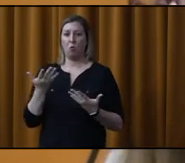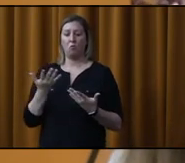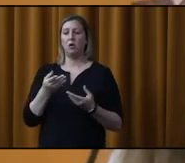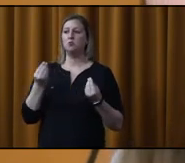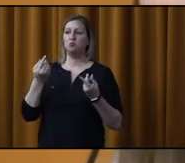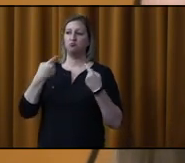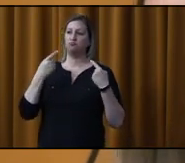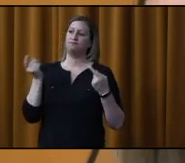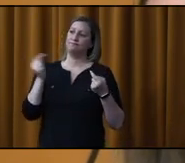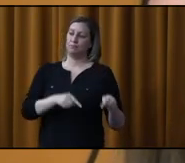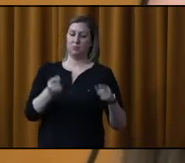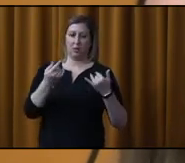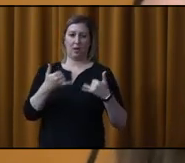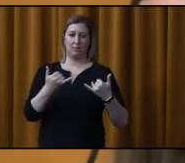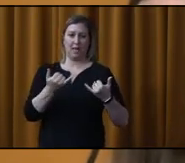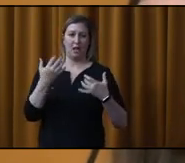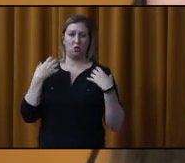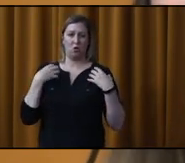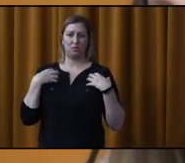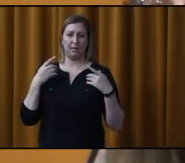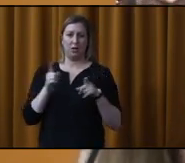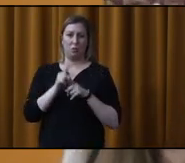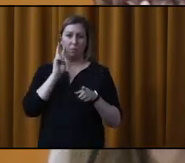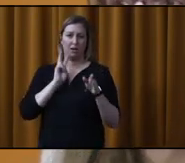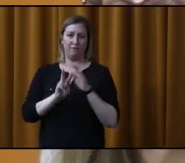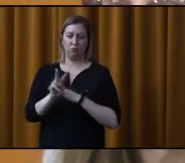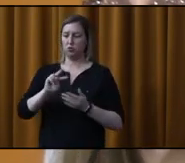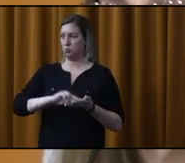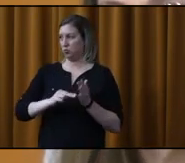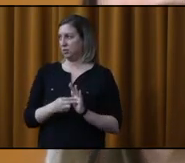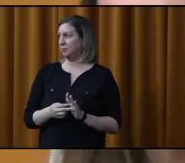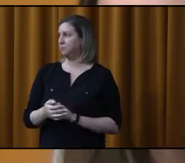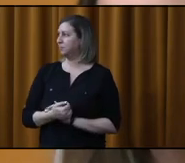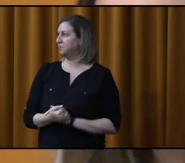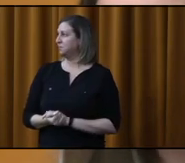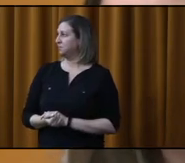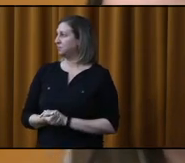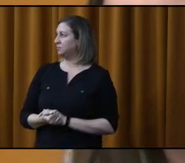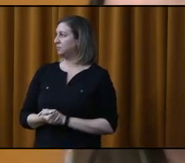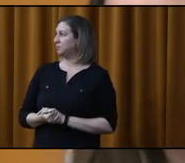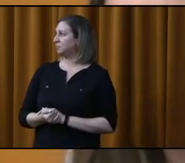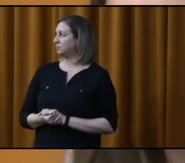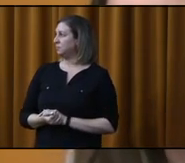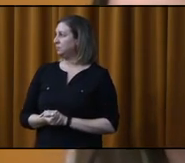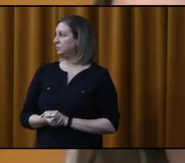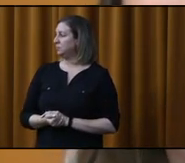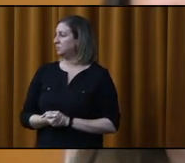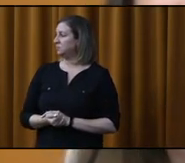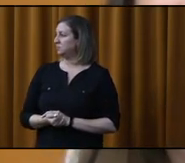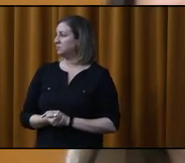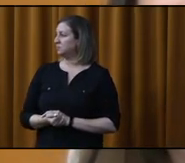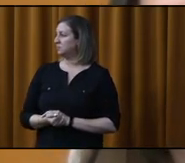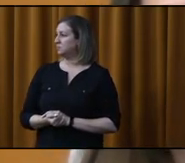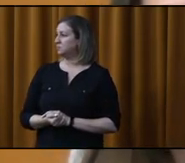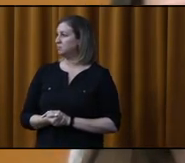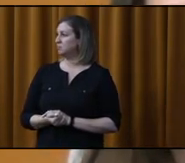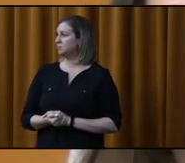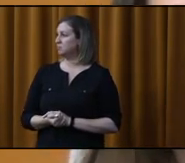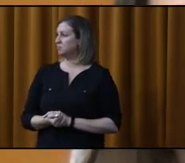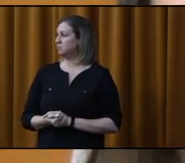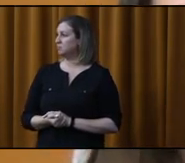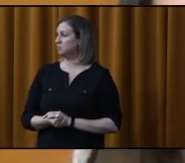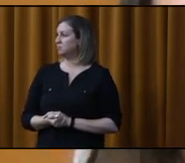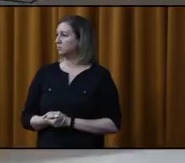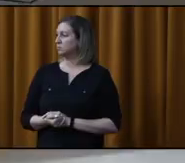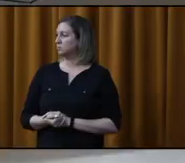la salle du Conseil de l'Hôtel-de-Ville, comme cela était prévu initialement au calendrier des séances. Qu'avis public soit donné des